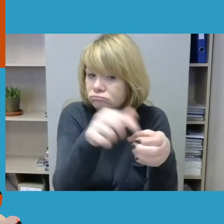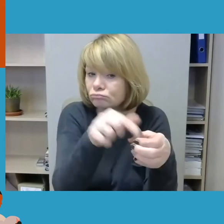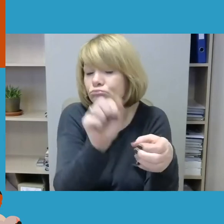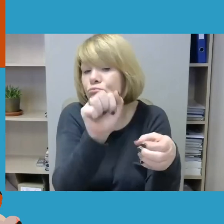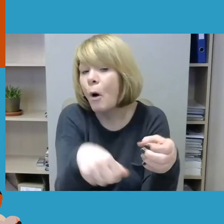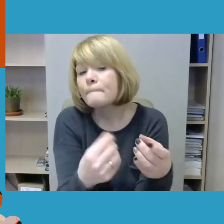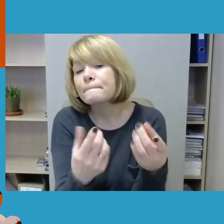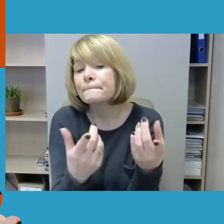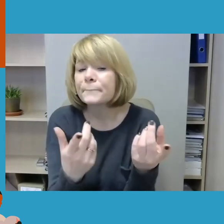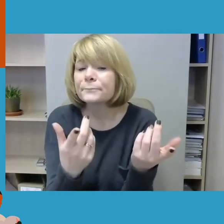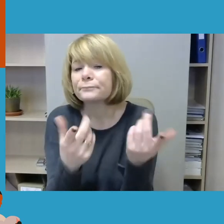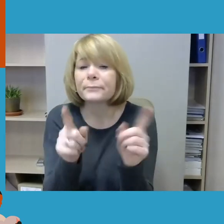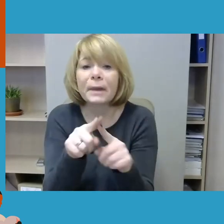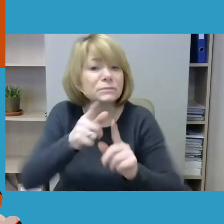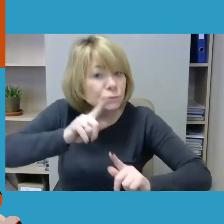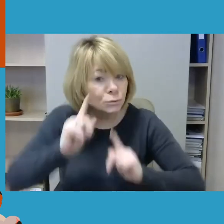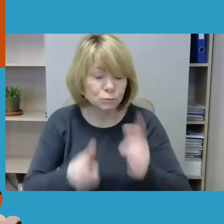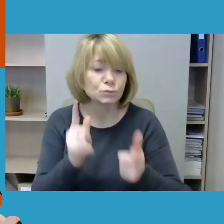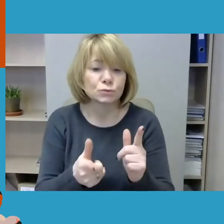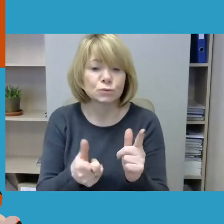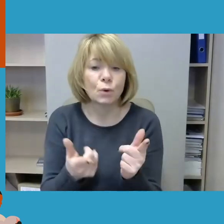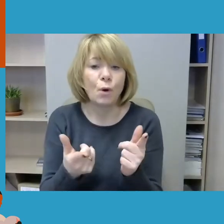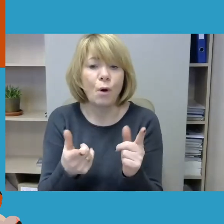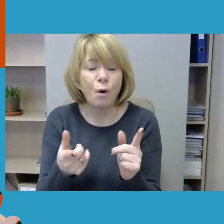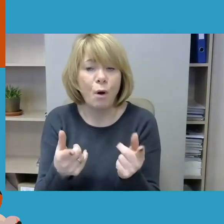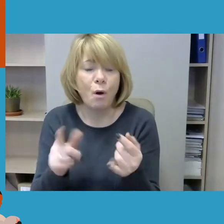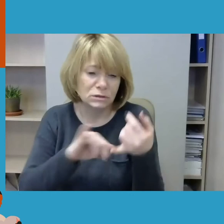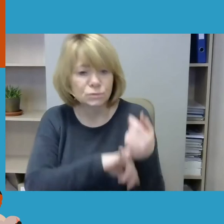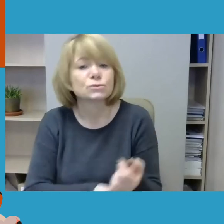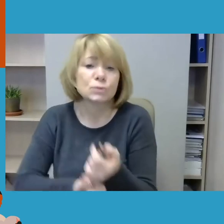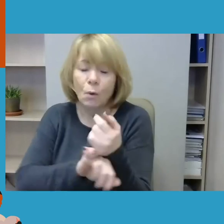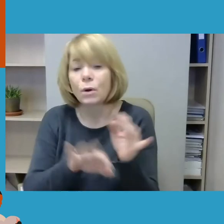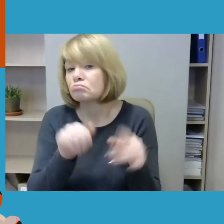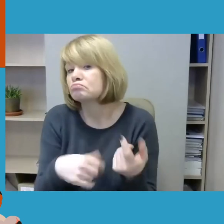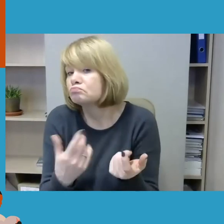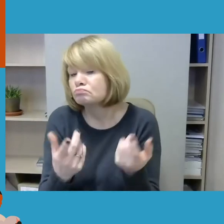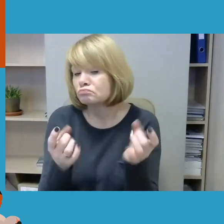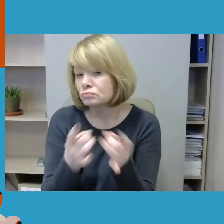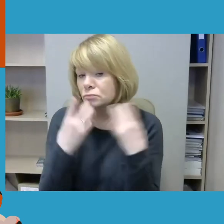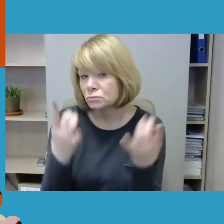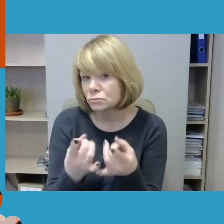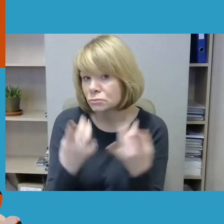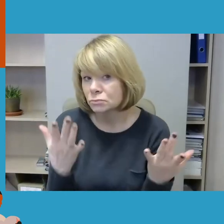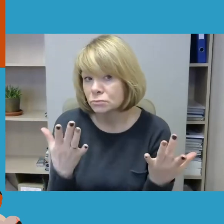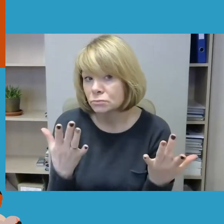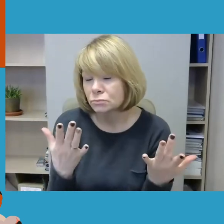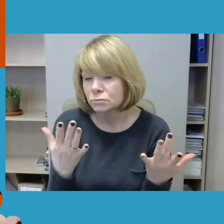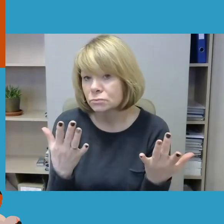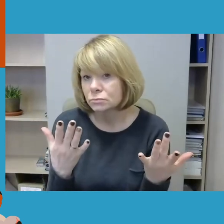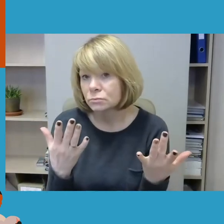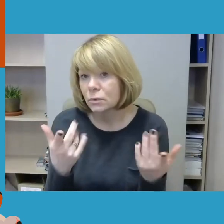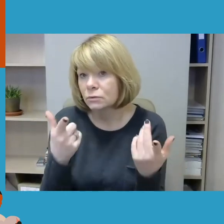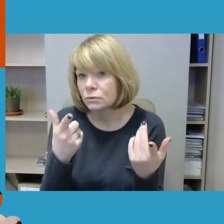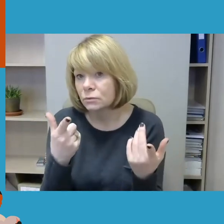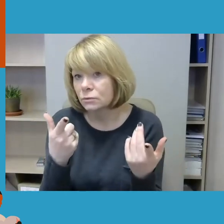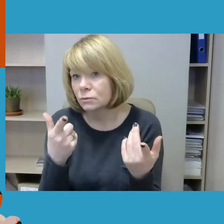autentiškas, charakteringas, stipinės istorijas. Bet kas už to atslypi,